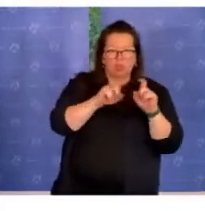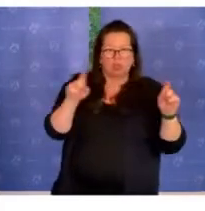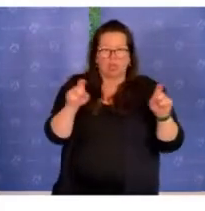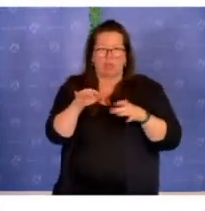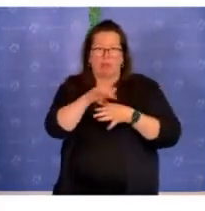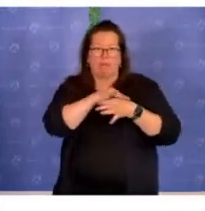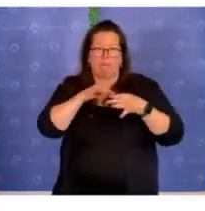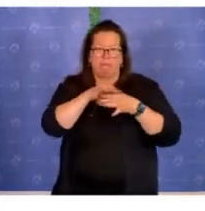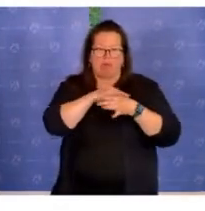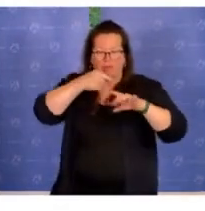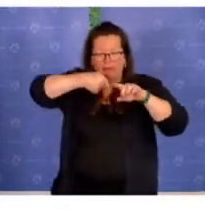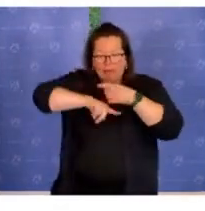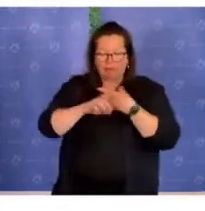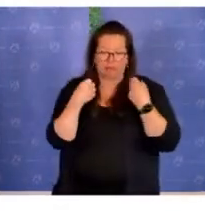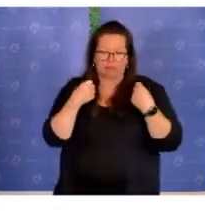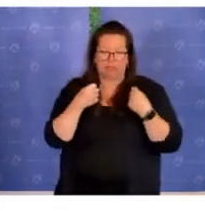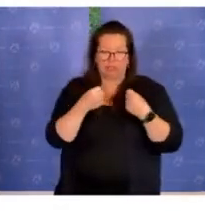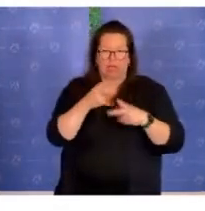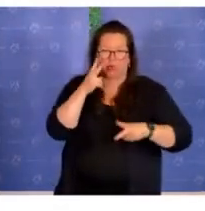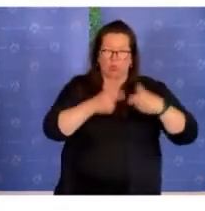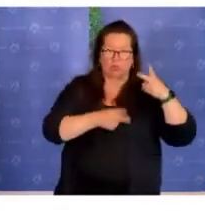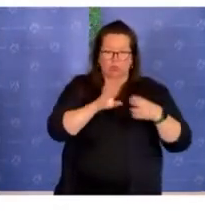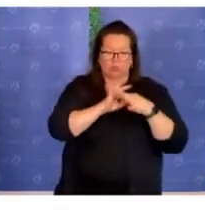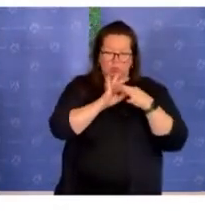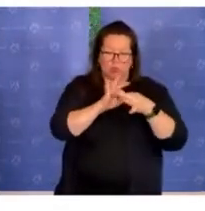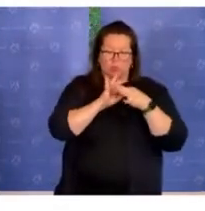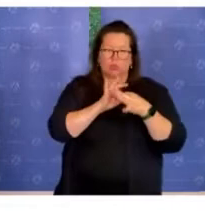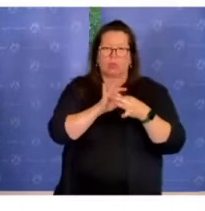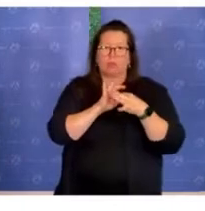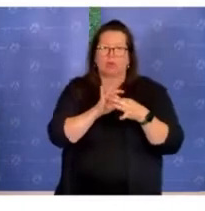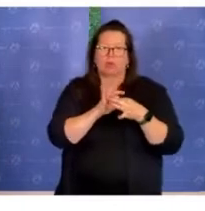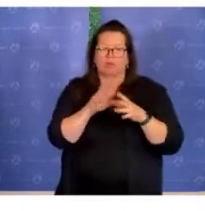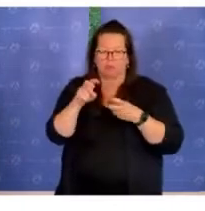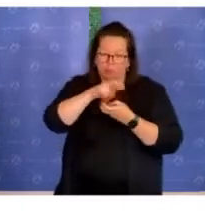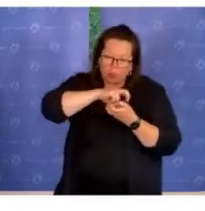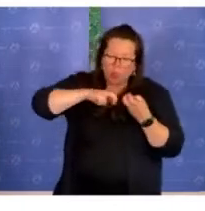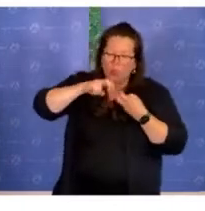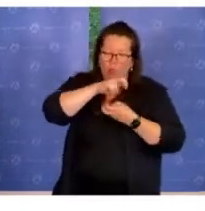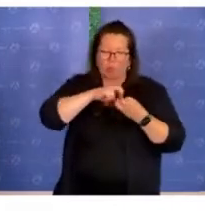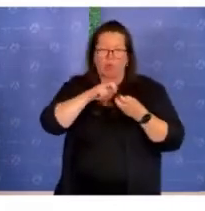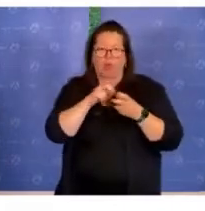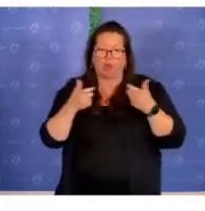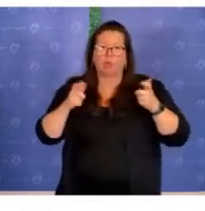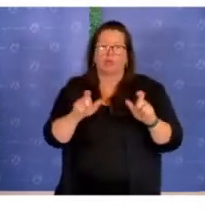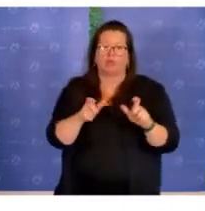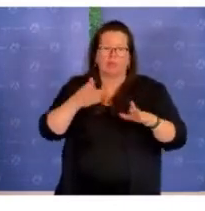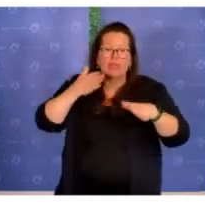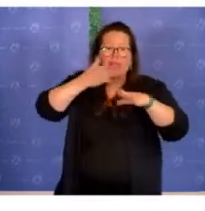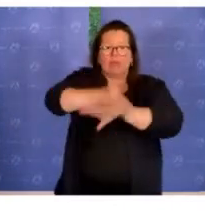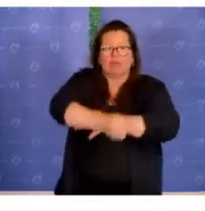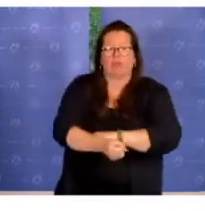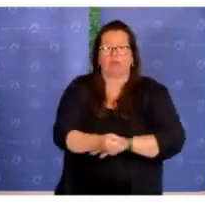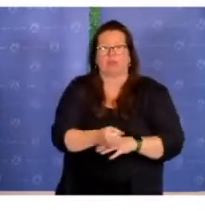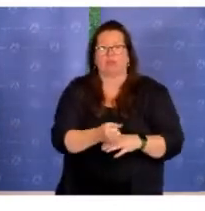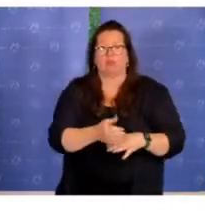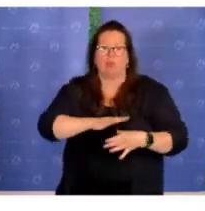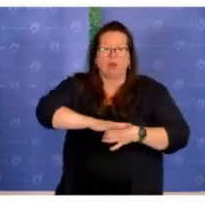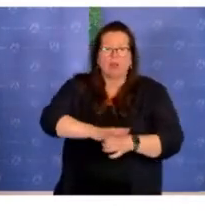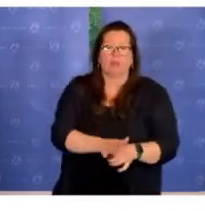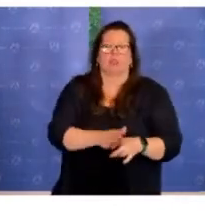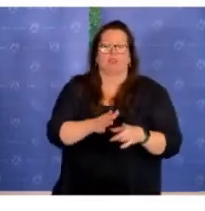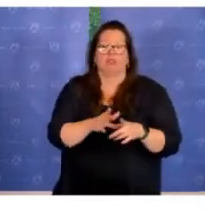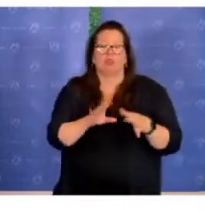Bereich innere Sicherheit und Justiz in Bezug auf das Thema Umgang, Prävention, Intervention, Repression in Bezug auf